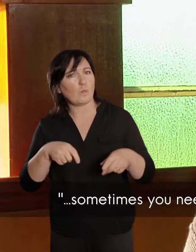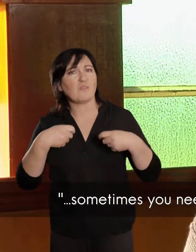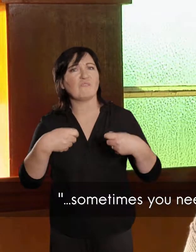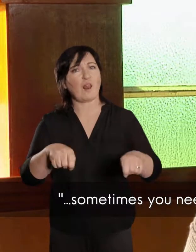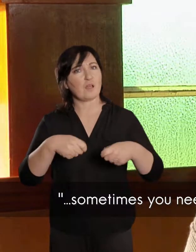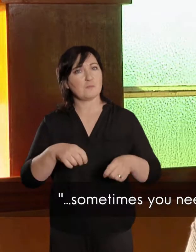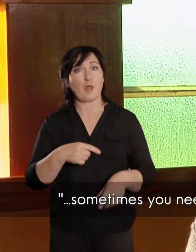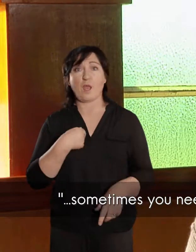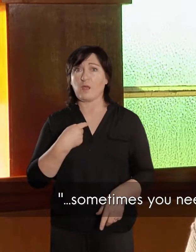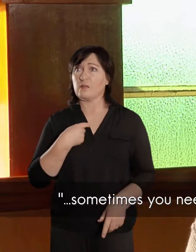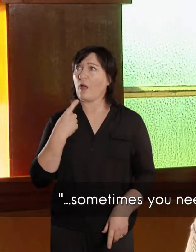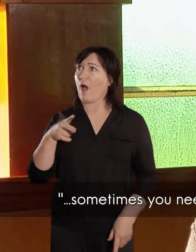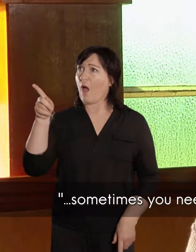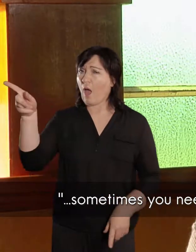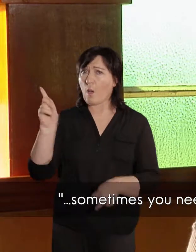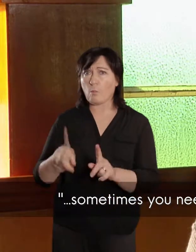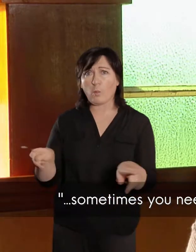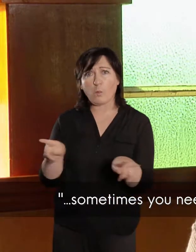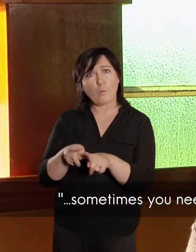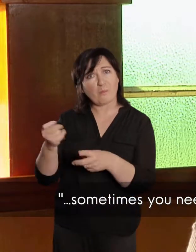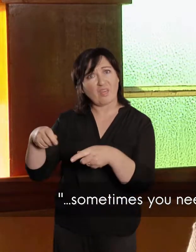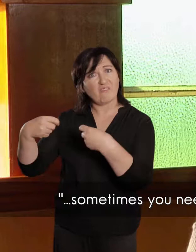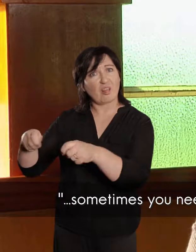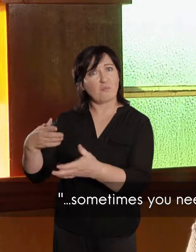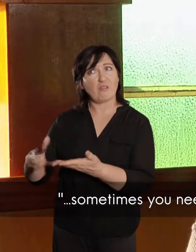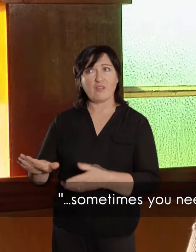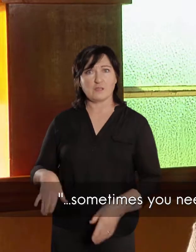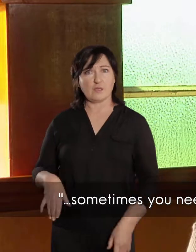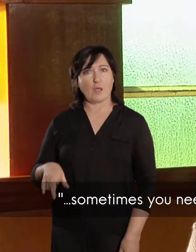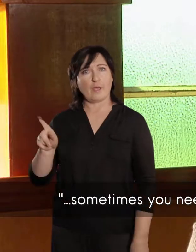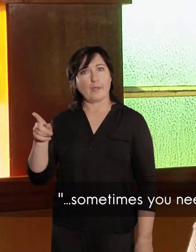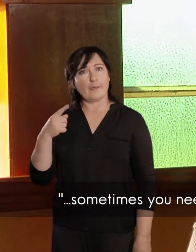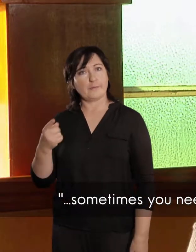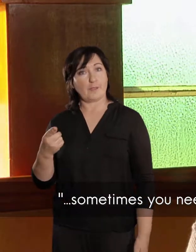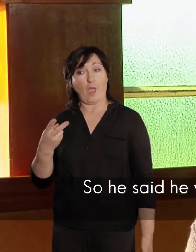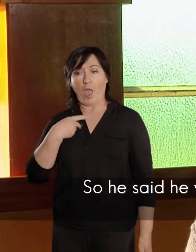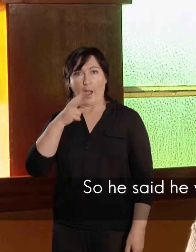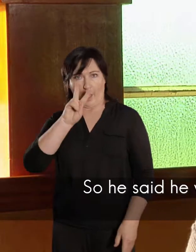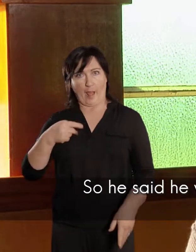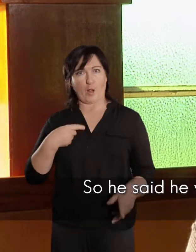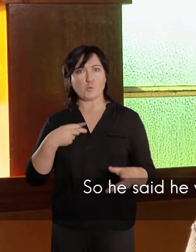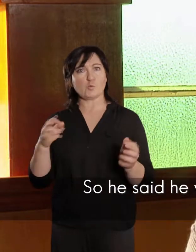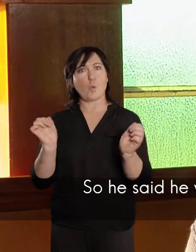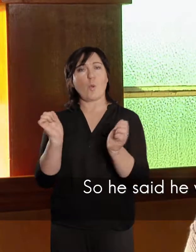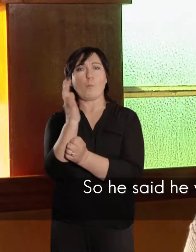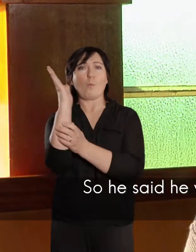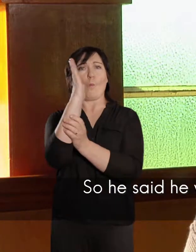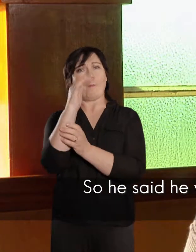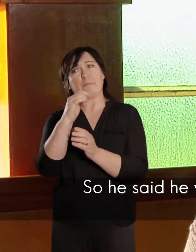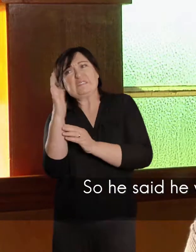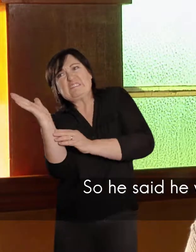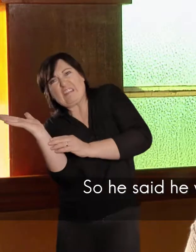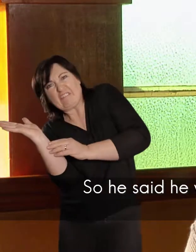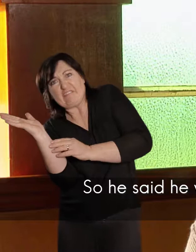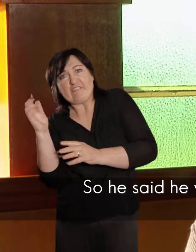een mens moet buigzaam wees, jy moet maar soms buig, toe sê, maar julle moet mis ook buigzaam wees. Toe sê, vir ons maar kyk, ek lik